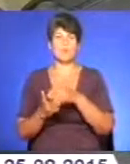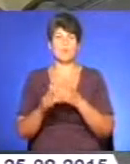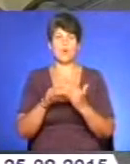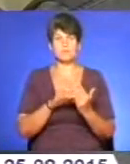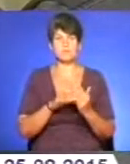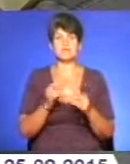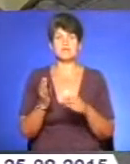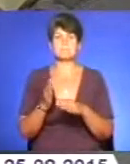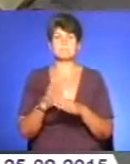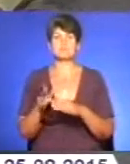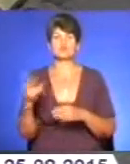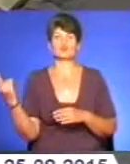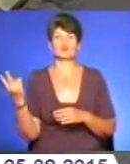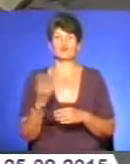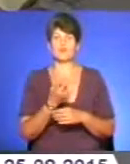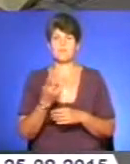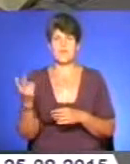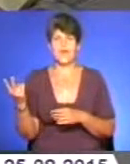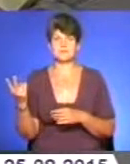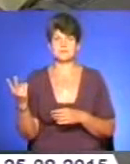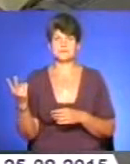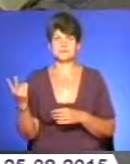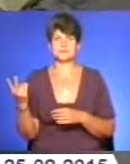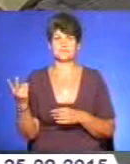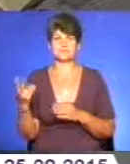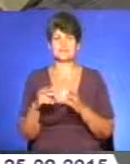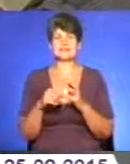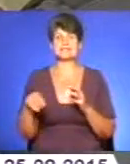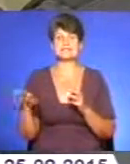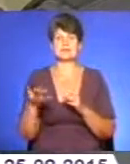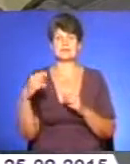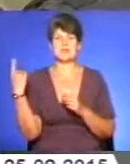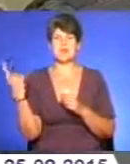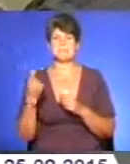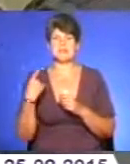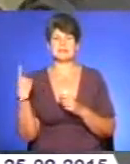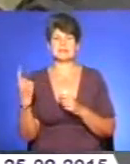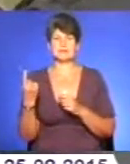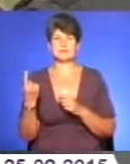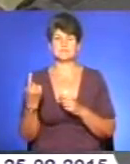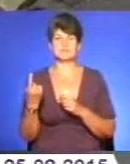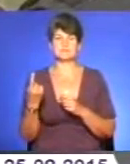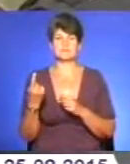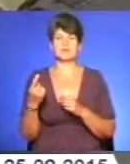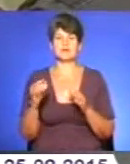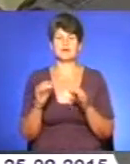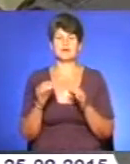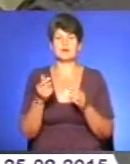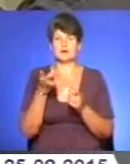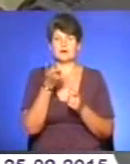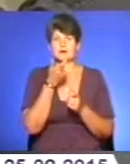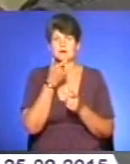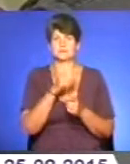двома землями, областями, автономними формуваннями.